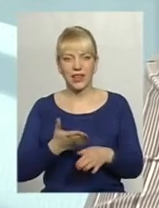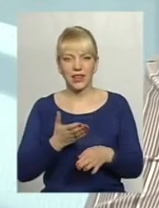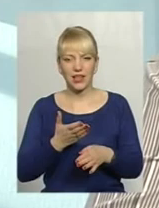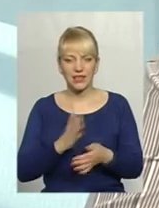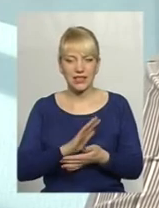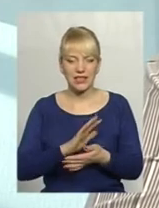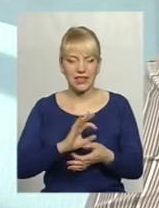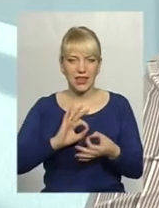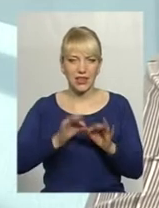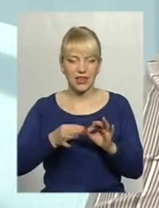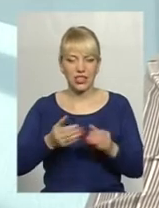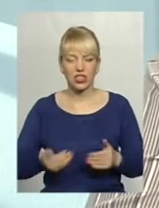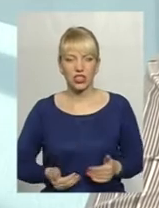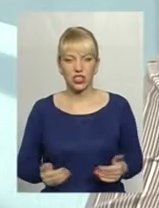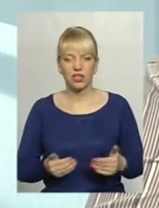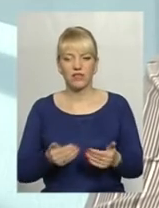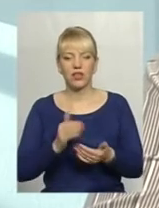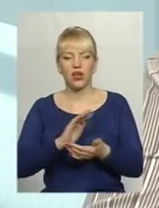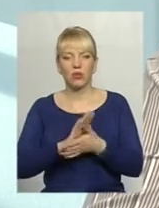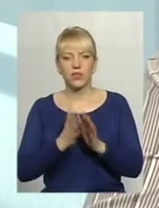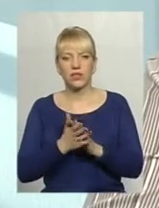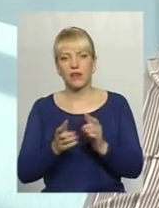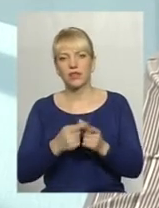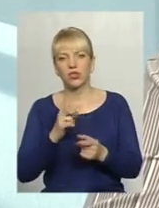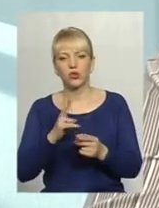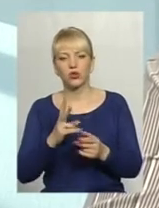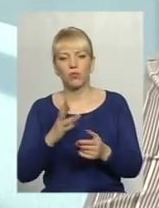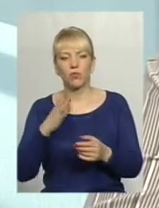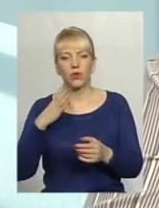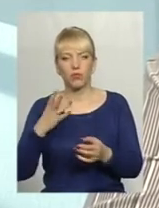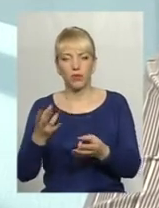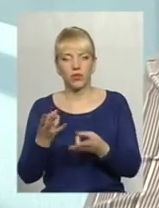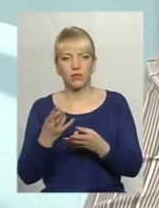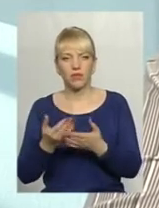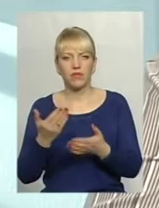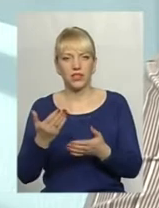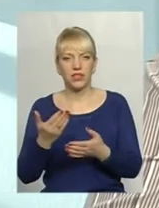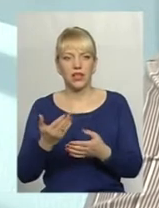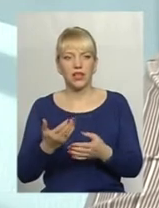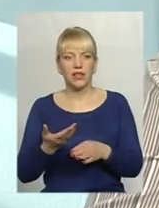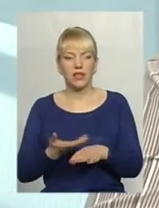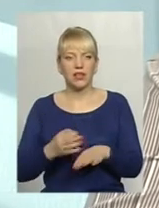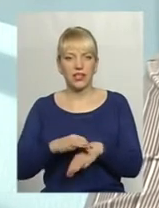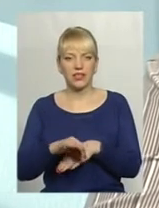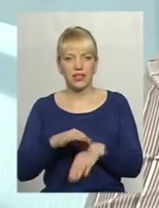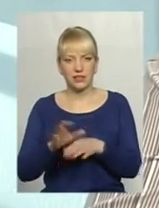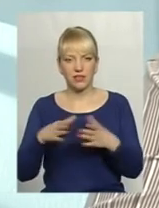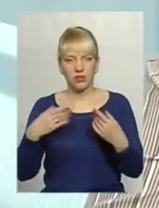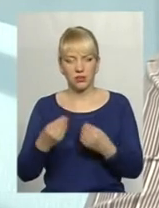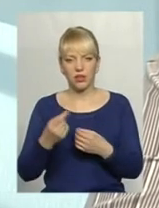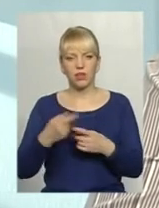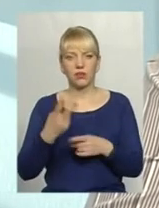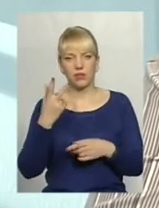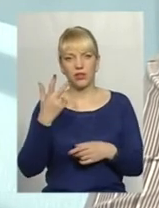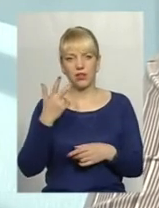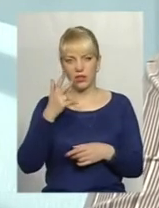числі, і потерпіли від насильства сім'ї. До трьох місяців можна перебувати, і там